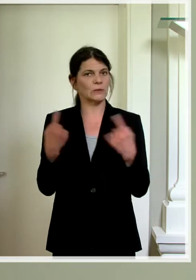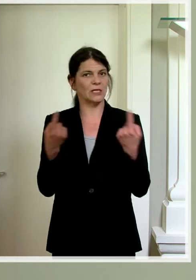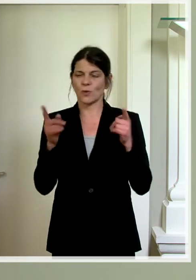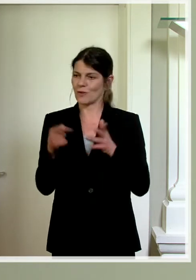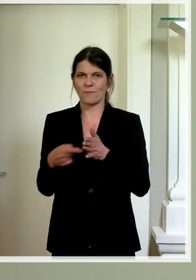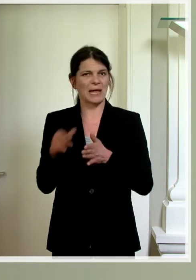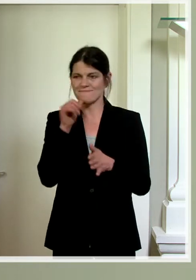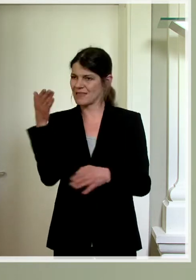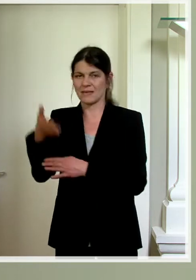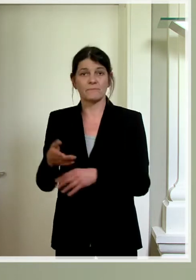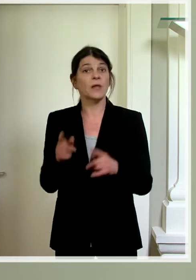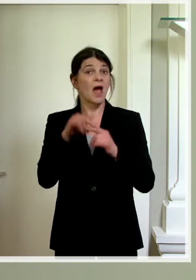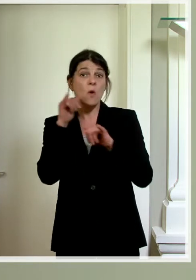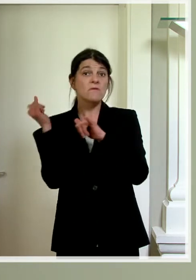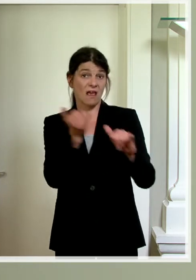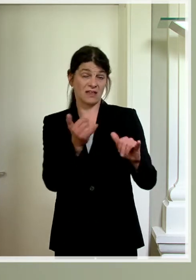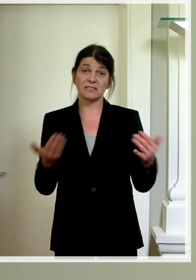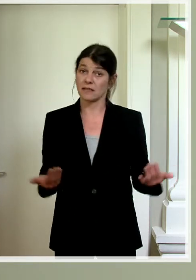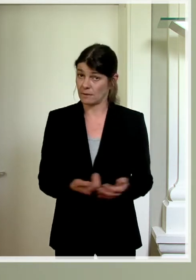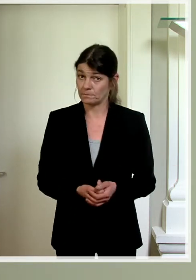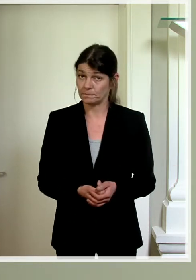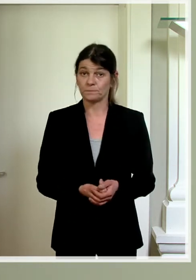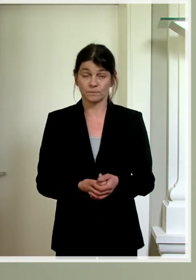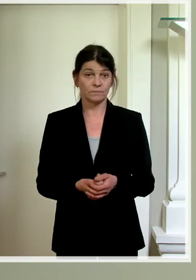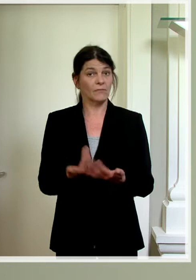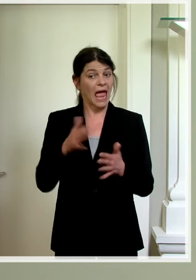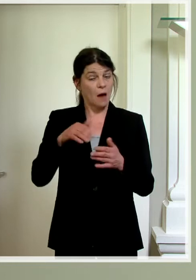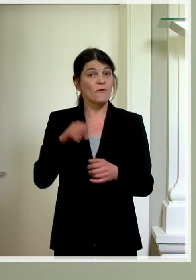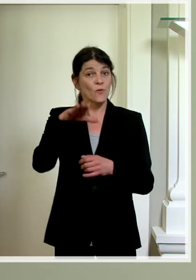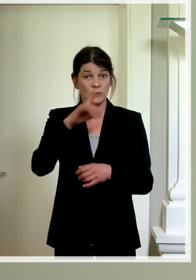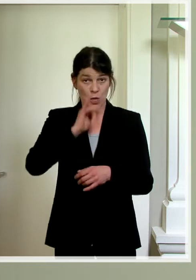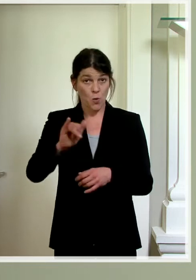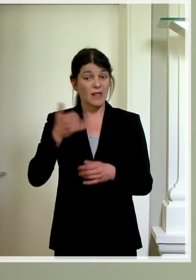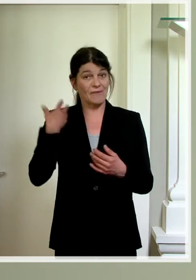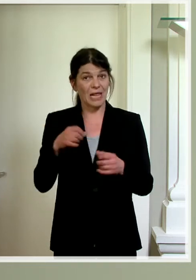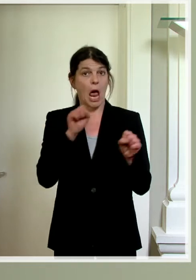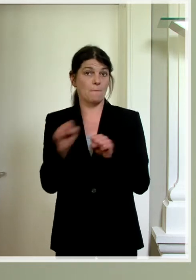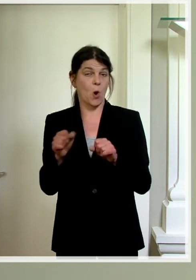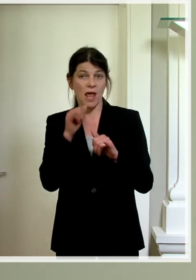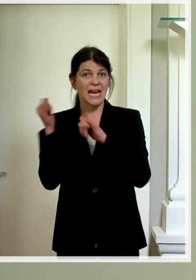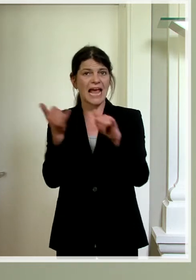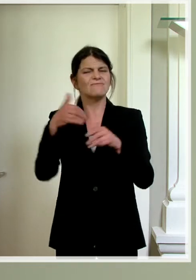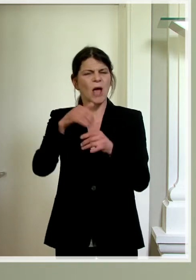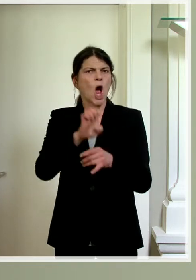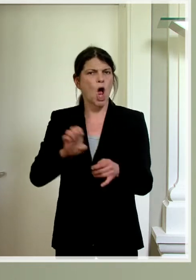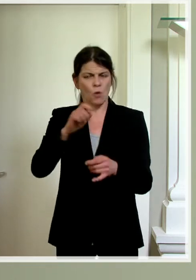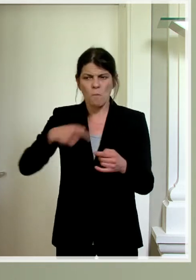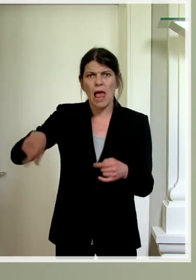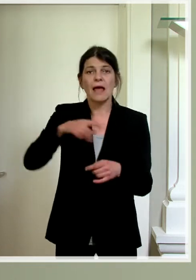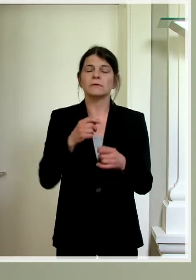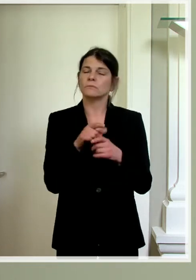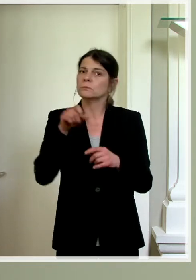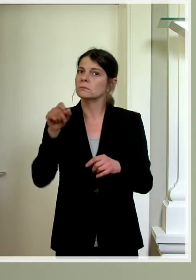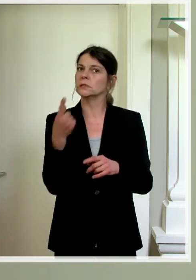Auch bei Reisen, die mutmaßlich ab dem 15. Juni wieder möglich werden, zumindest in Europa, ist besondere